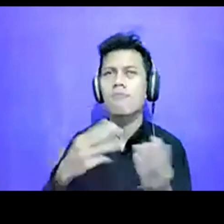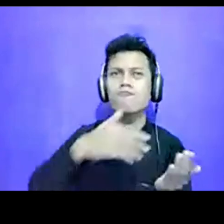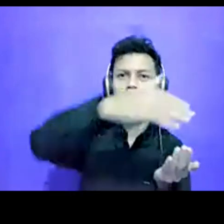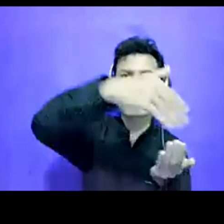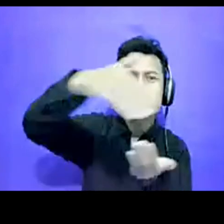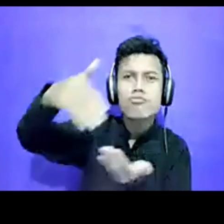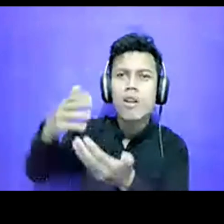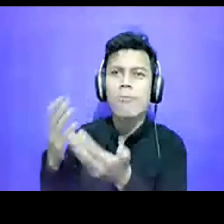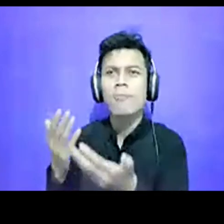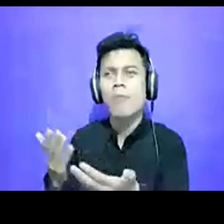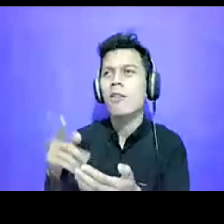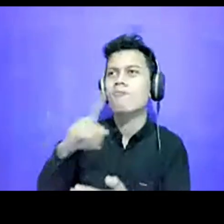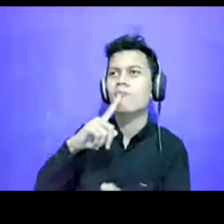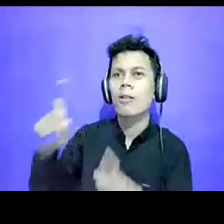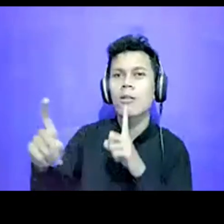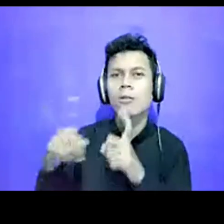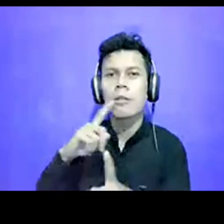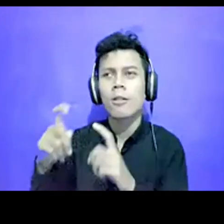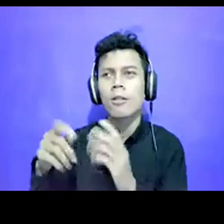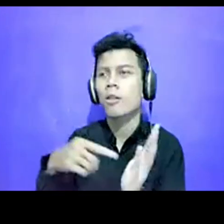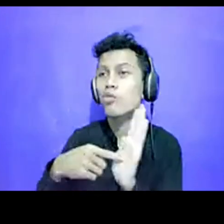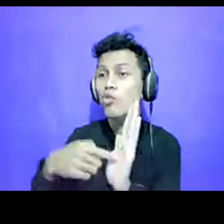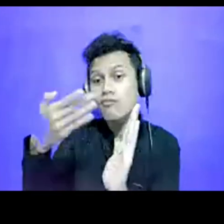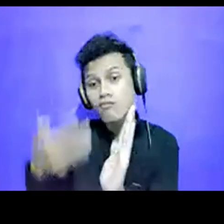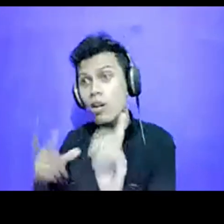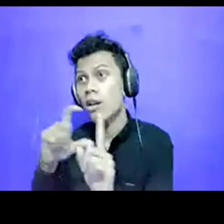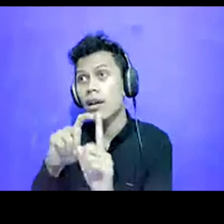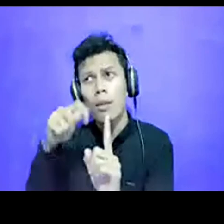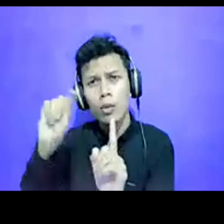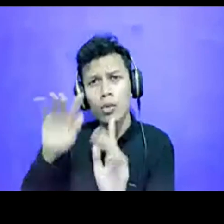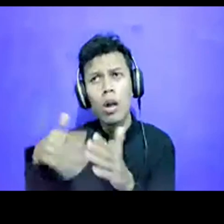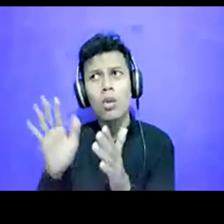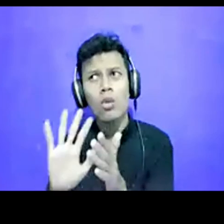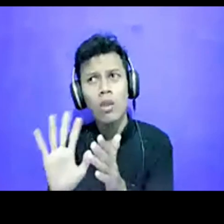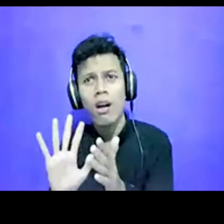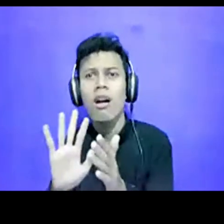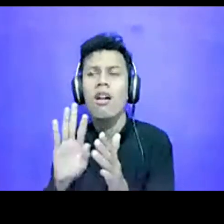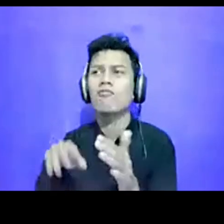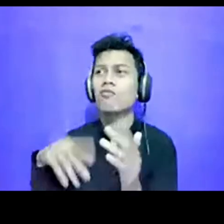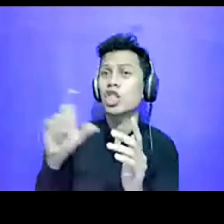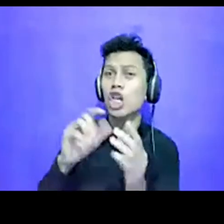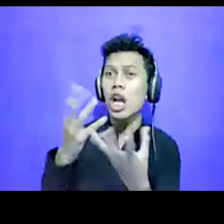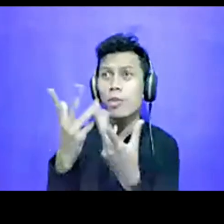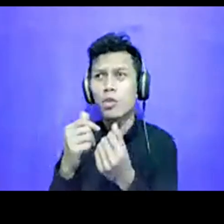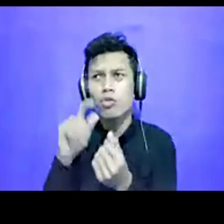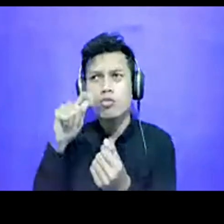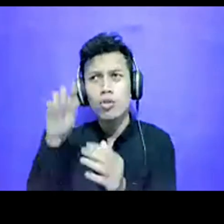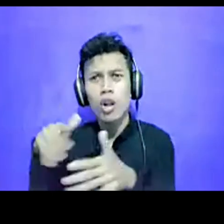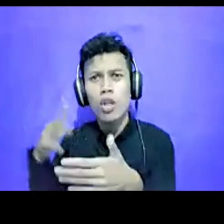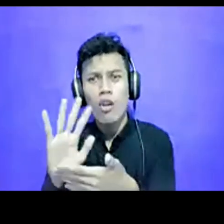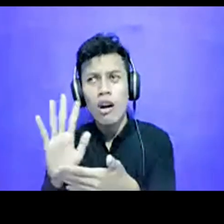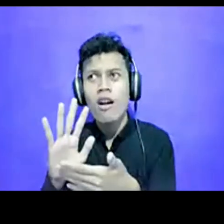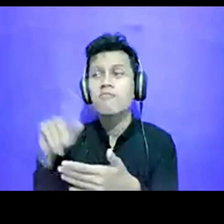bikin proses liputannya, kayak gimana gitu, tanya ke sumber, apakah data ini valid, apakah cara penghitungannya itu benar, apakah